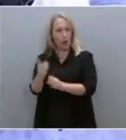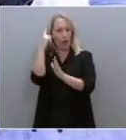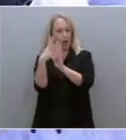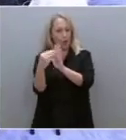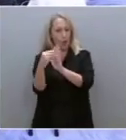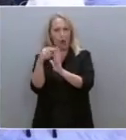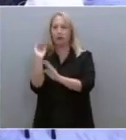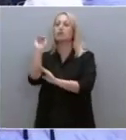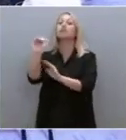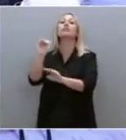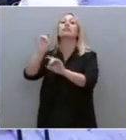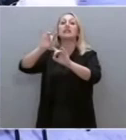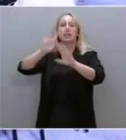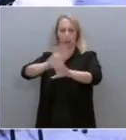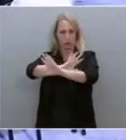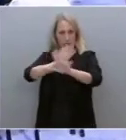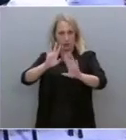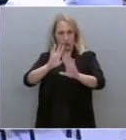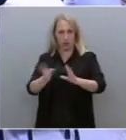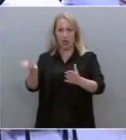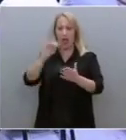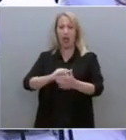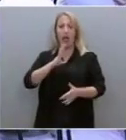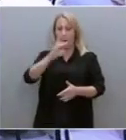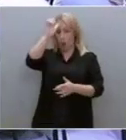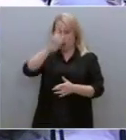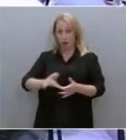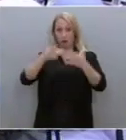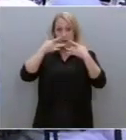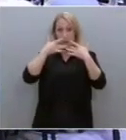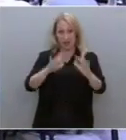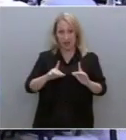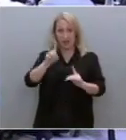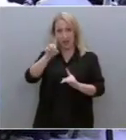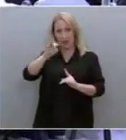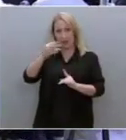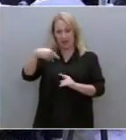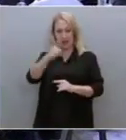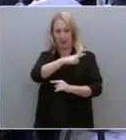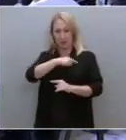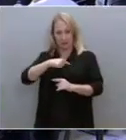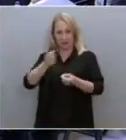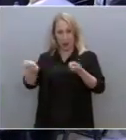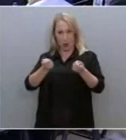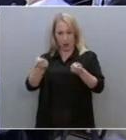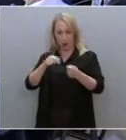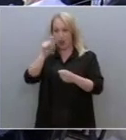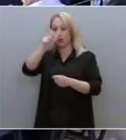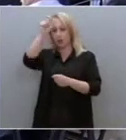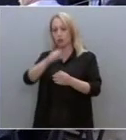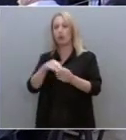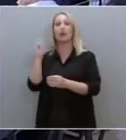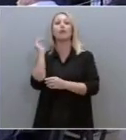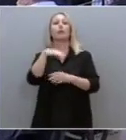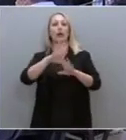Δεν έχει κληθεί ο παρετηθής κύριος Δημητριάδης. Δεν έχει κληθεί ο πολιτικός προϊστάμερος ΣΕΙΠ.